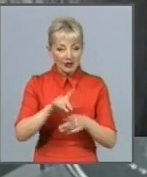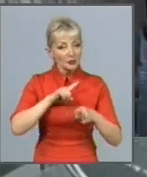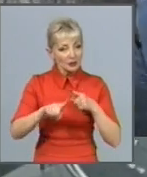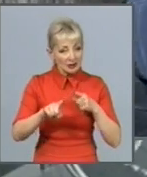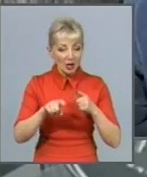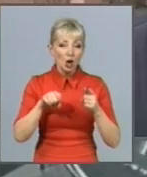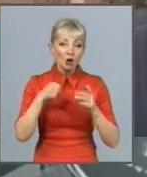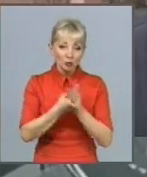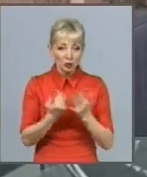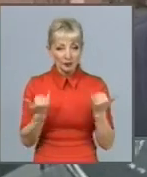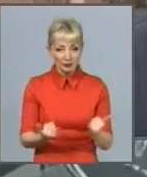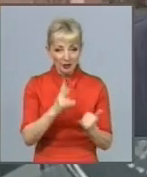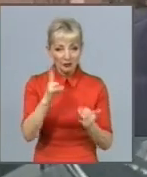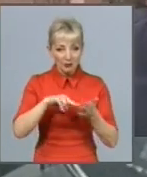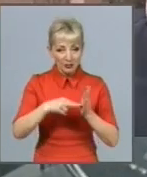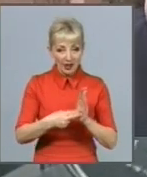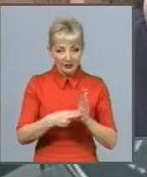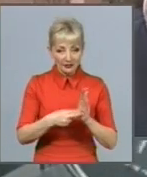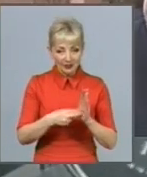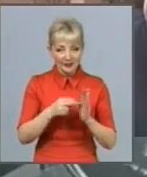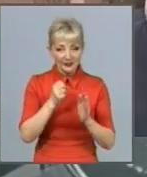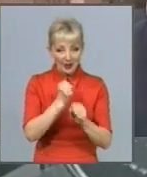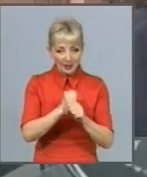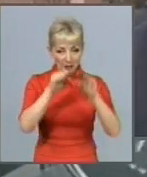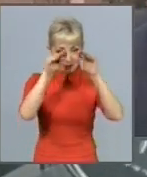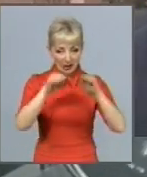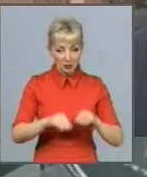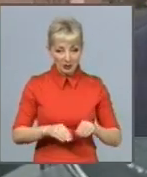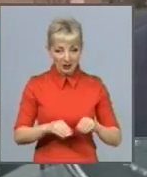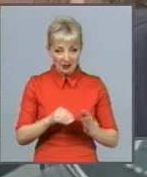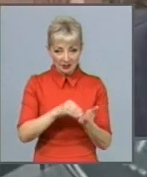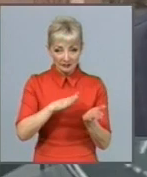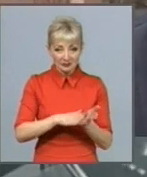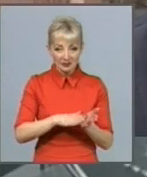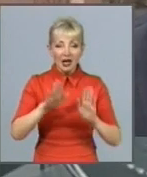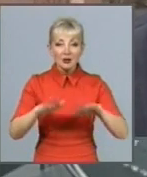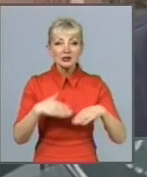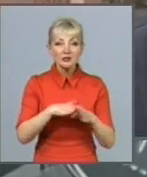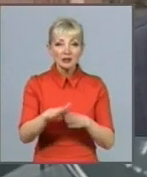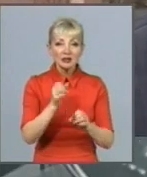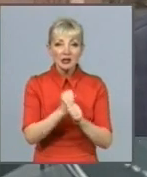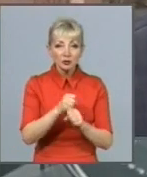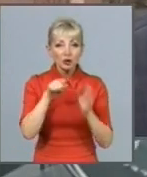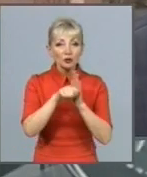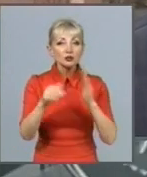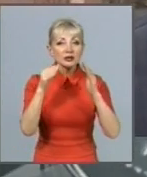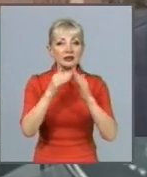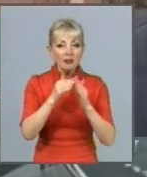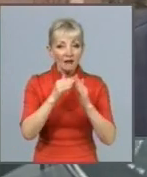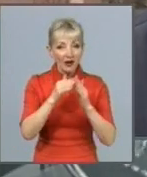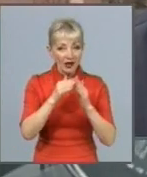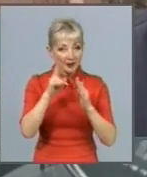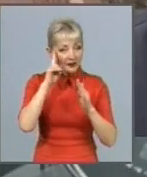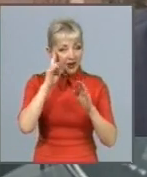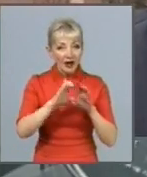планові роботи. Після виконані роботи, внутрідомова система каналізації тут буде